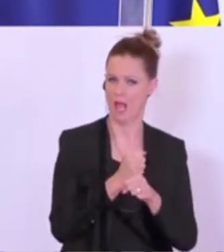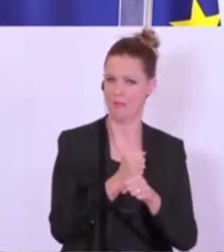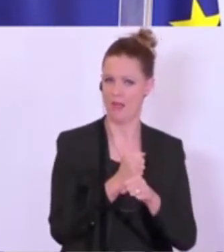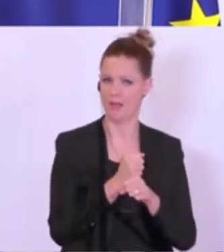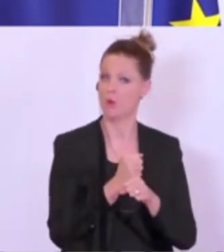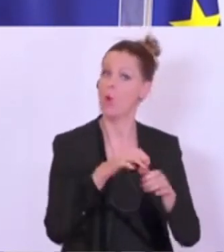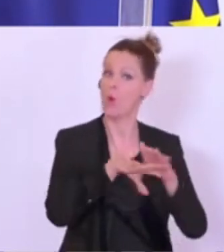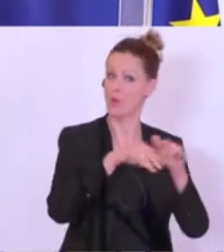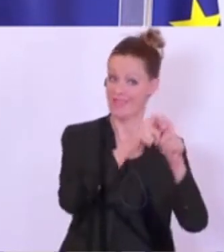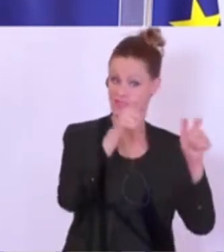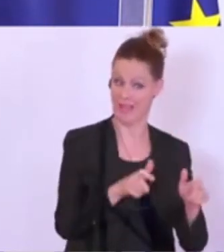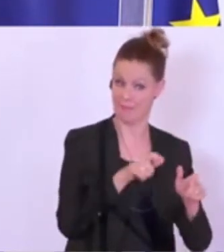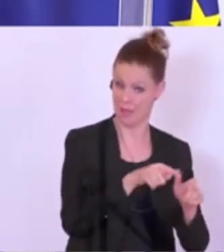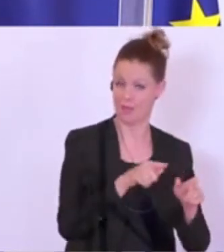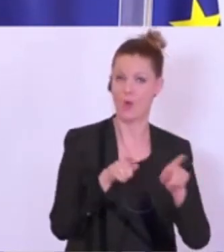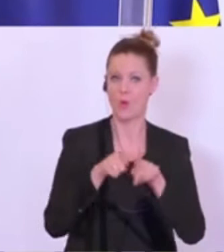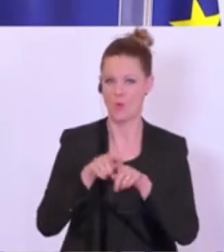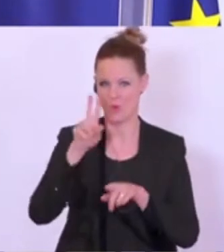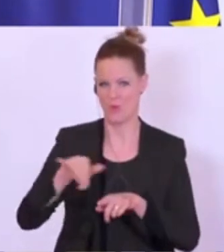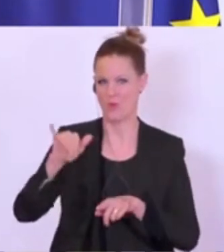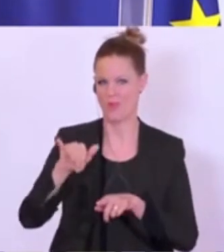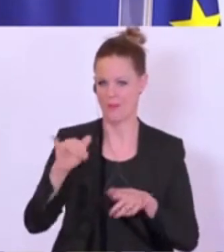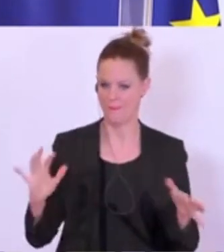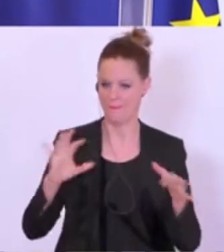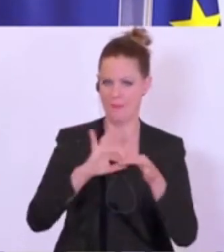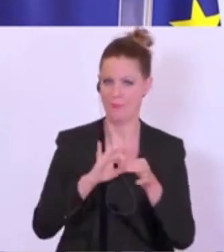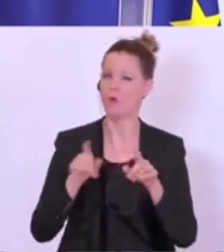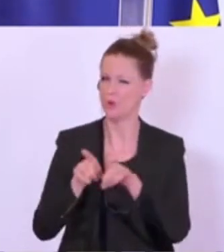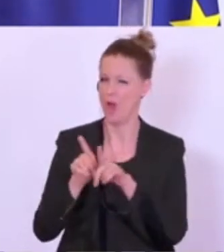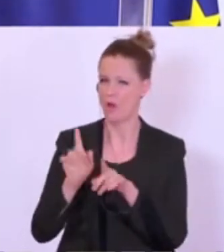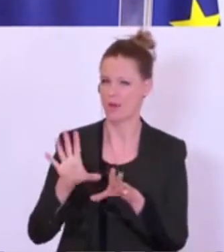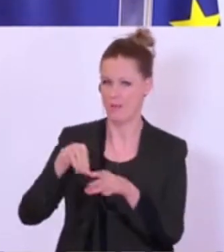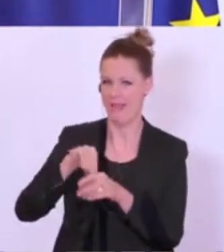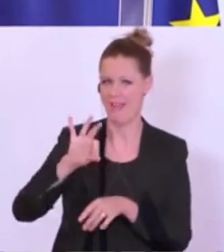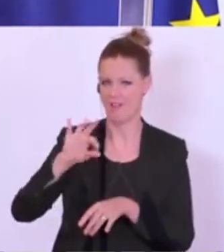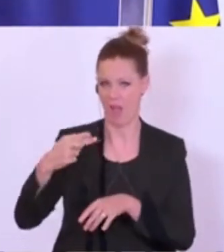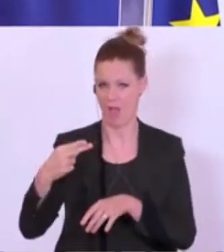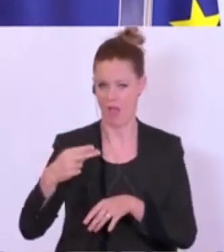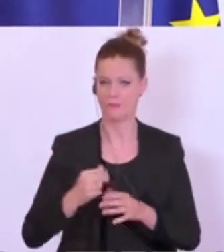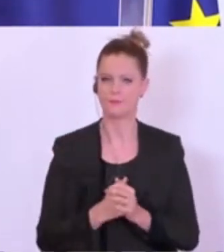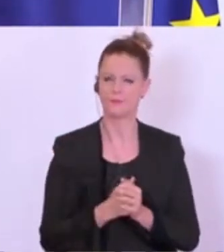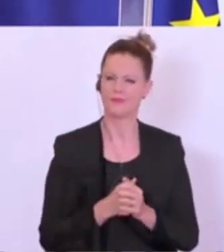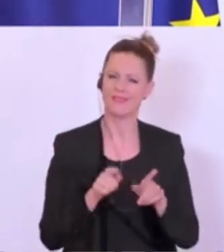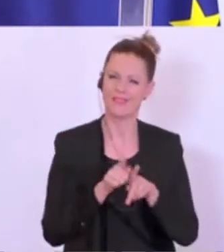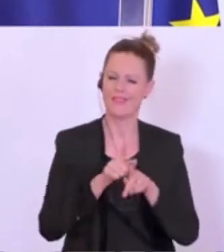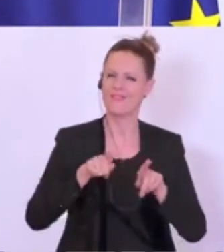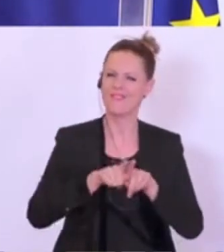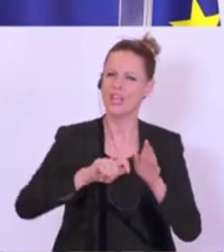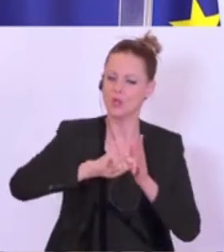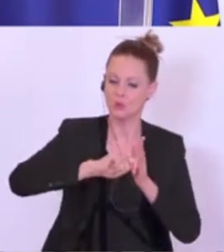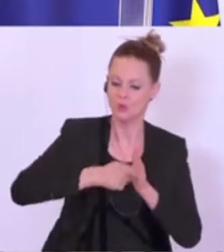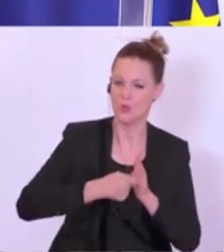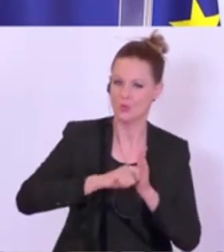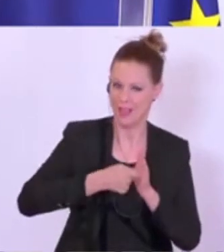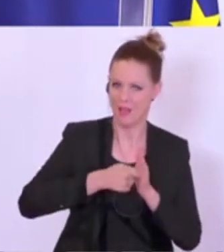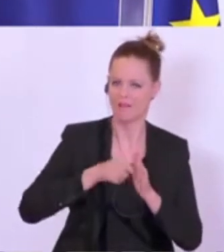den Unternehmen einerseits und den Universitäten und Fachhochschulen auf der anderen Seite. Das ist ein Schlüssel, den wir entsprechend